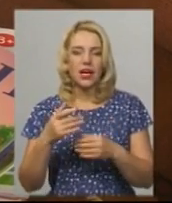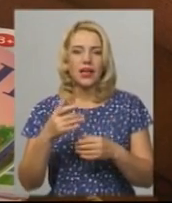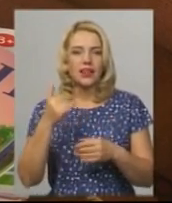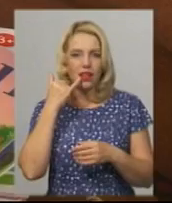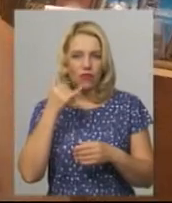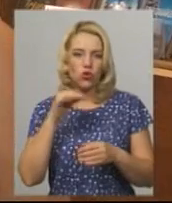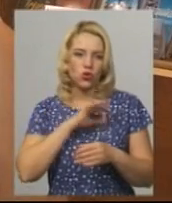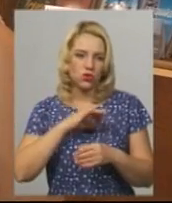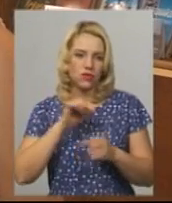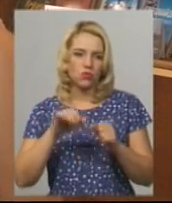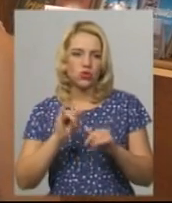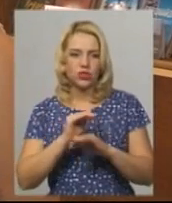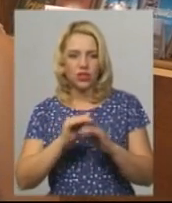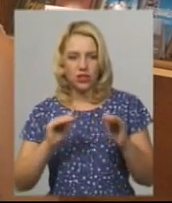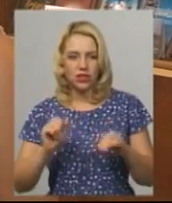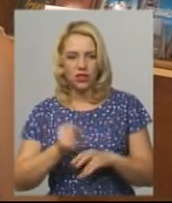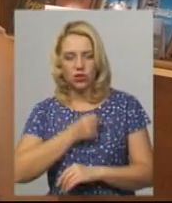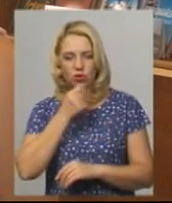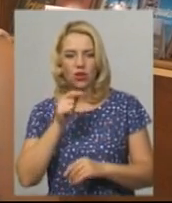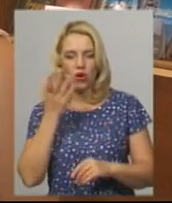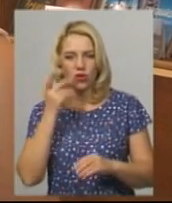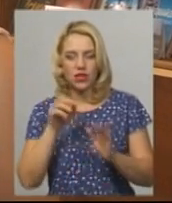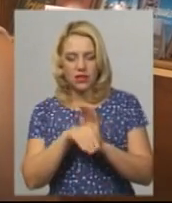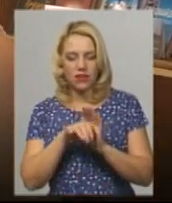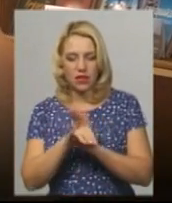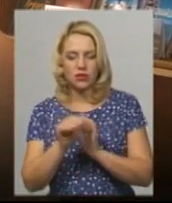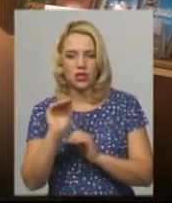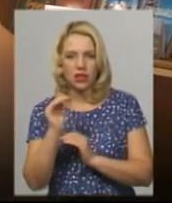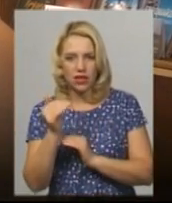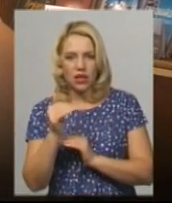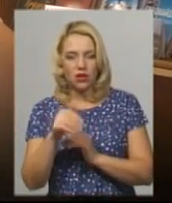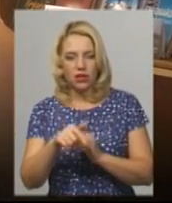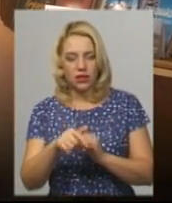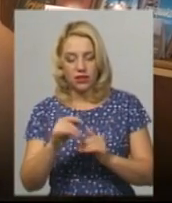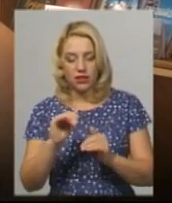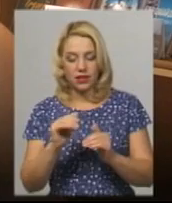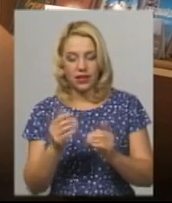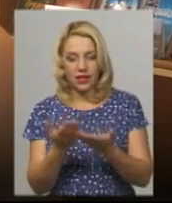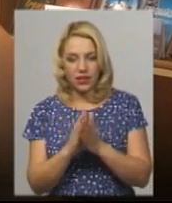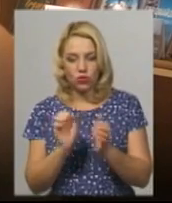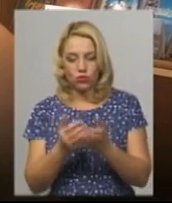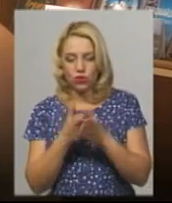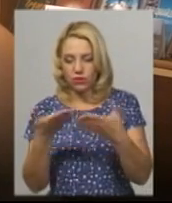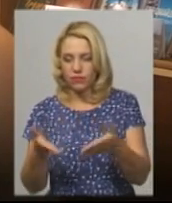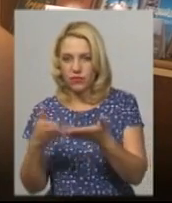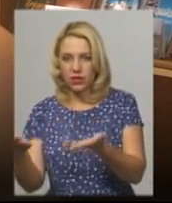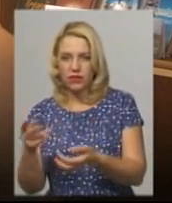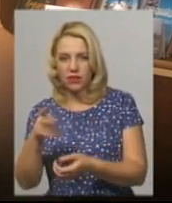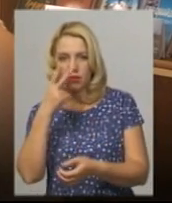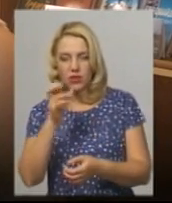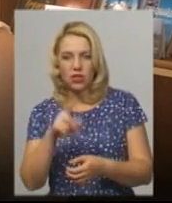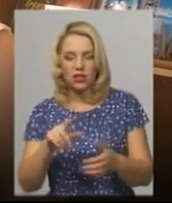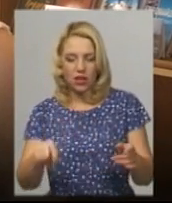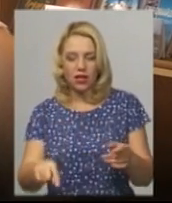діти та дорослі. Коли ми завантажуємо книжечку, там є ряд поличок, тобто, можна відкривати будь-яку книжечку, і бачити, як там